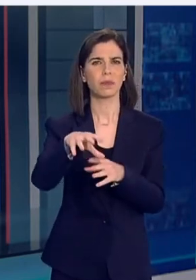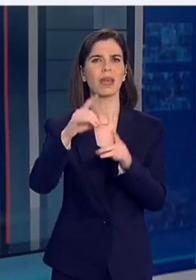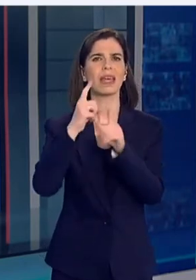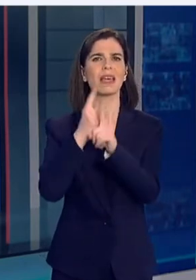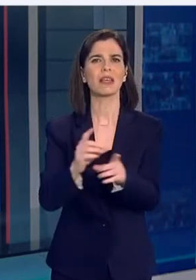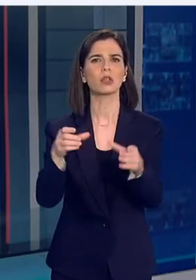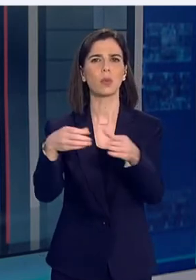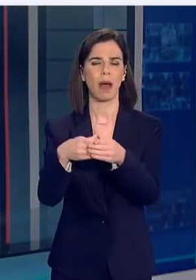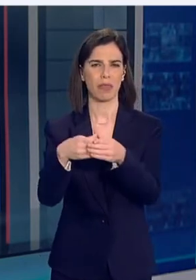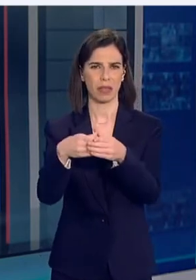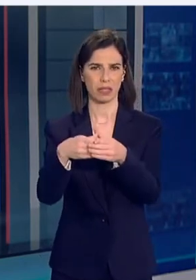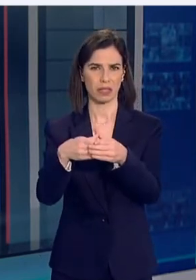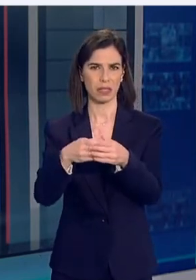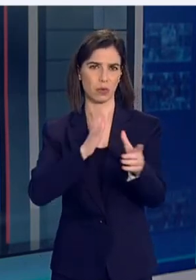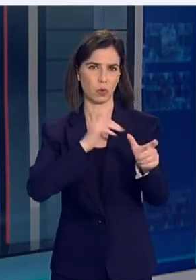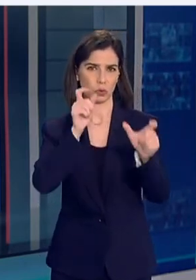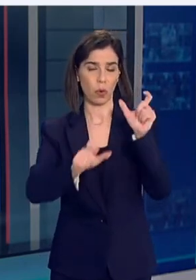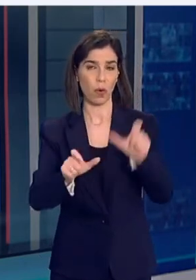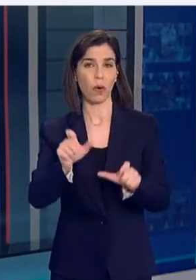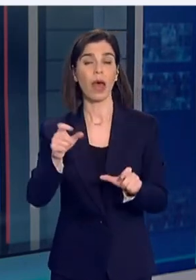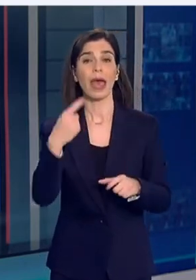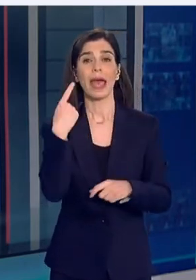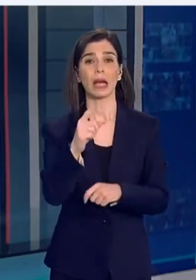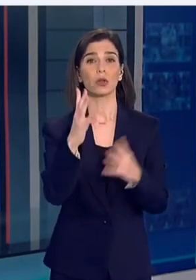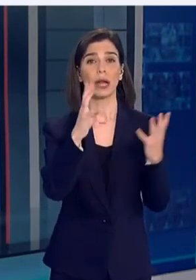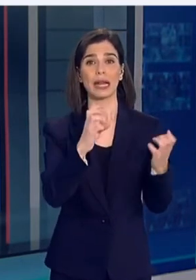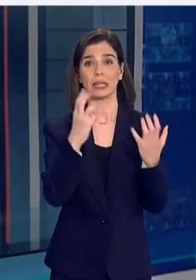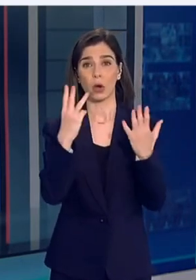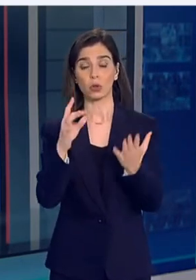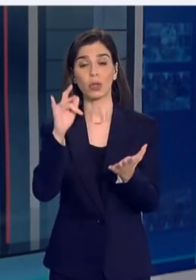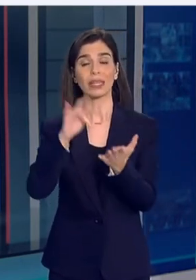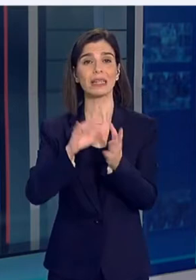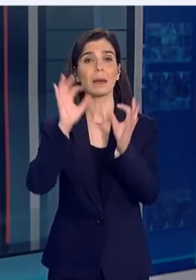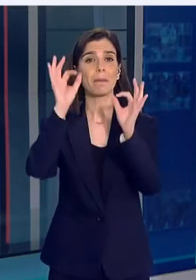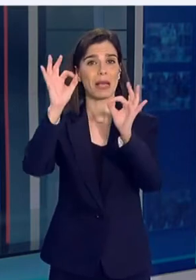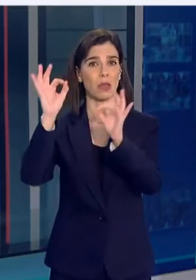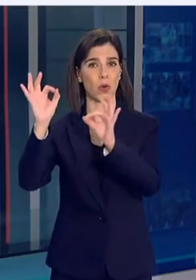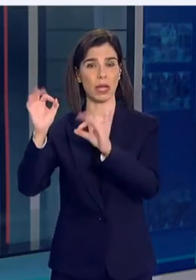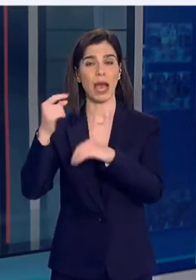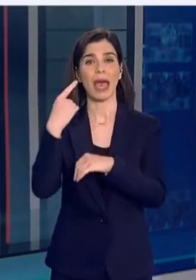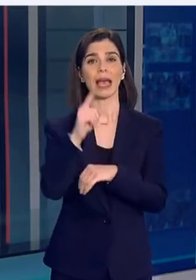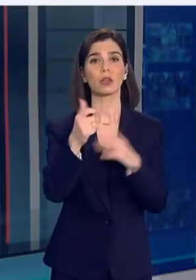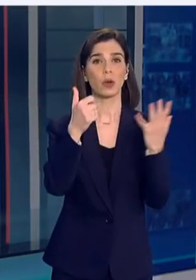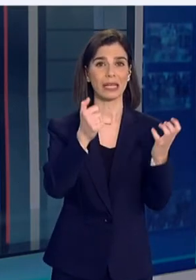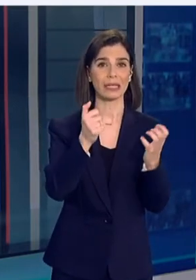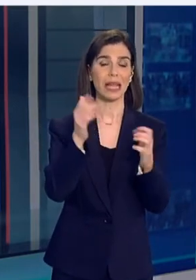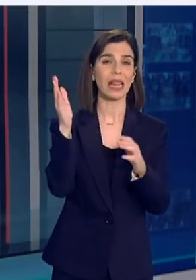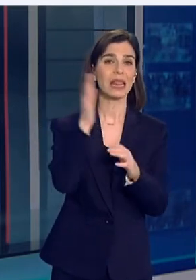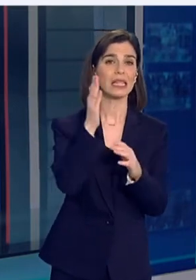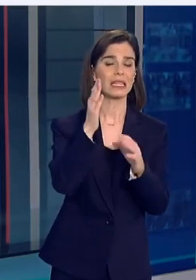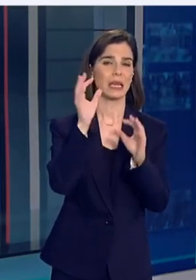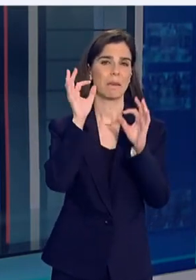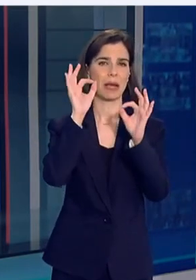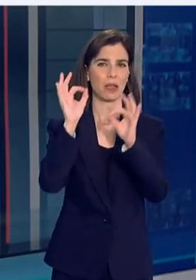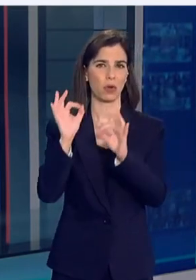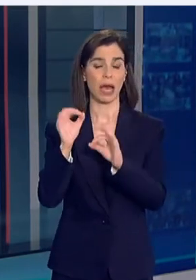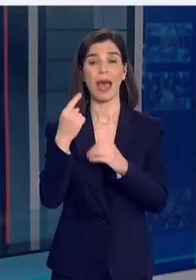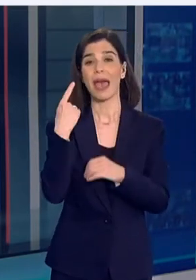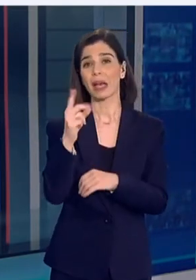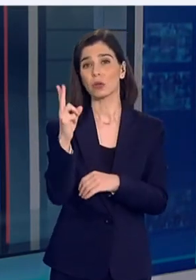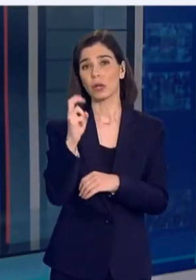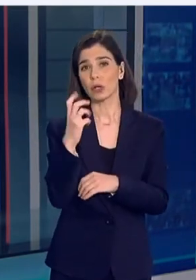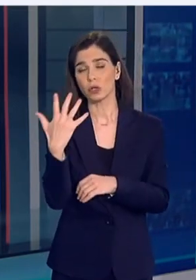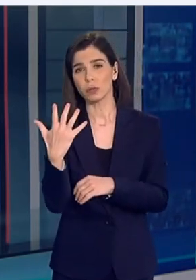ομάδων πληθυσμού. 198 ήταν στην Κεντρική Μακεδονία, 160 στη Δυτική Μακεδονία, 125